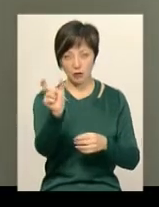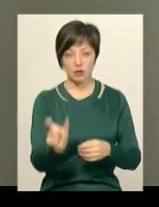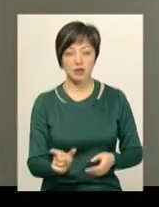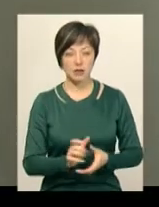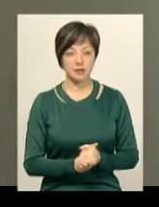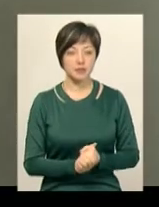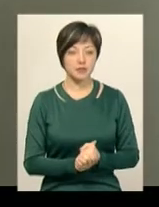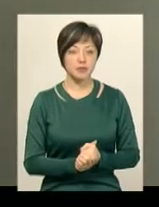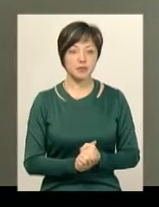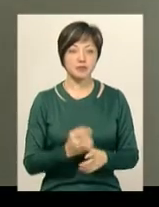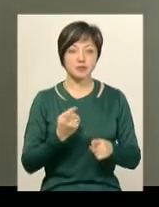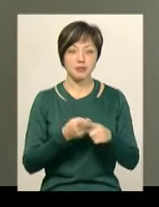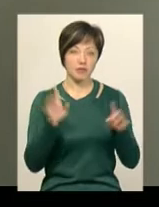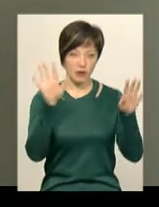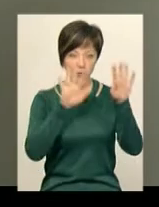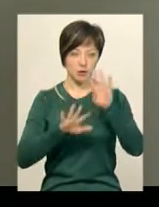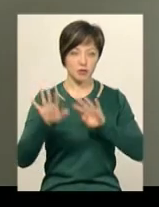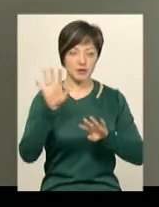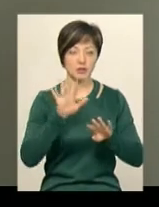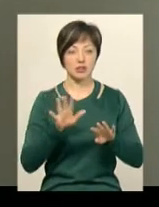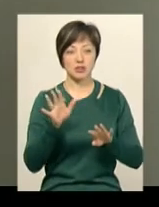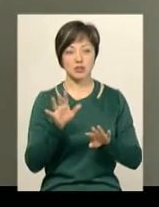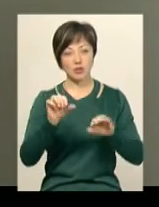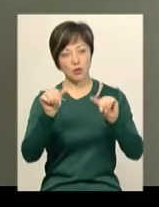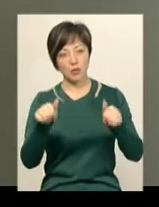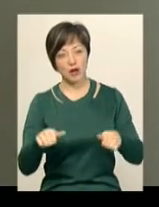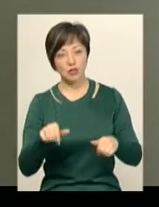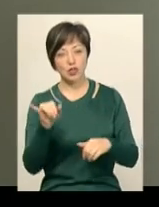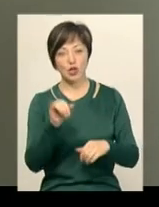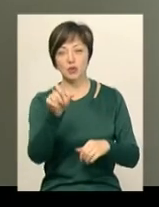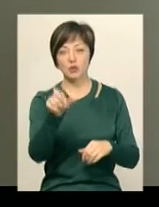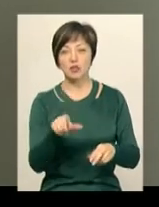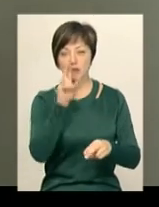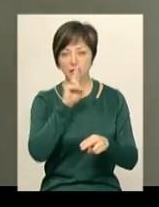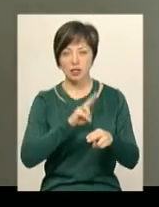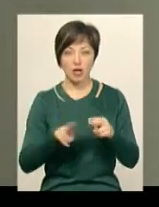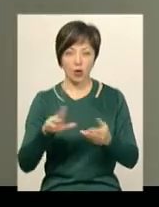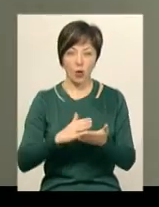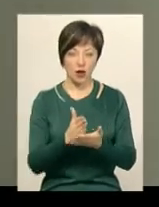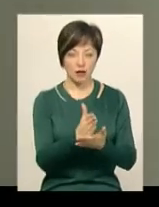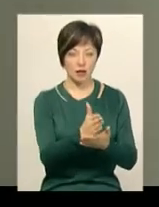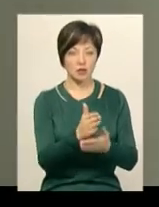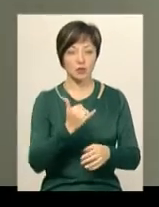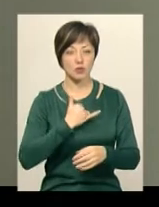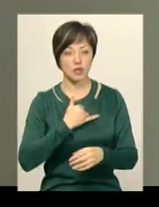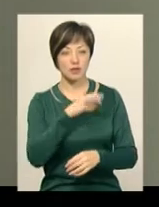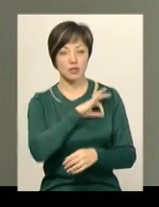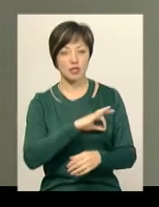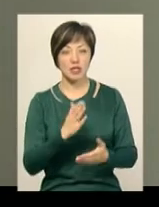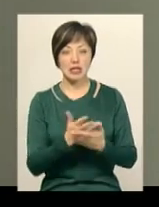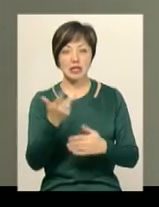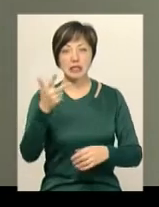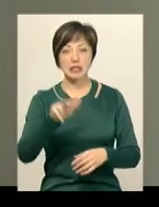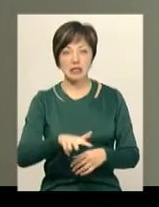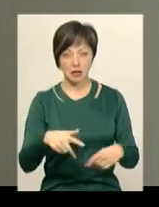тверезий водій. Тобто це розмивчаті такі зображення та людина втрачає просто орієнтацію руху. У нас в використанні є три пари таких